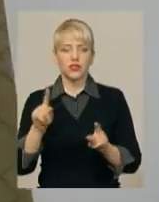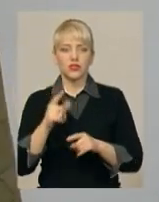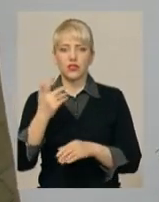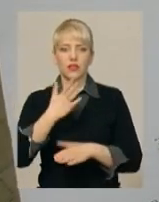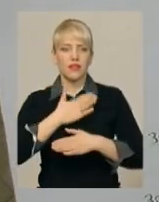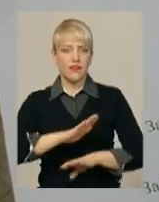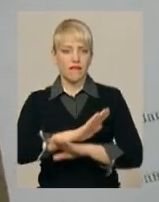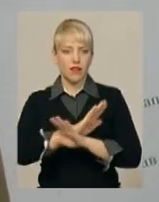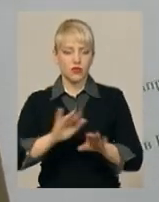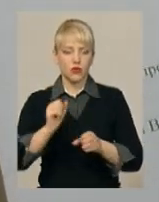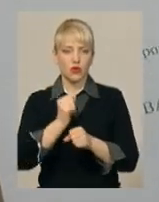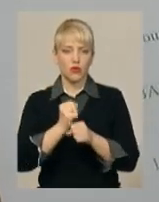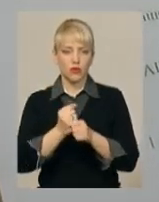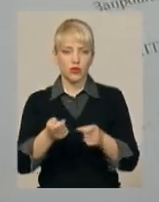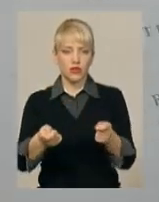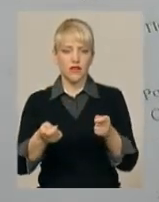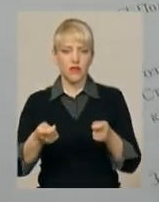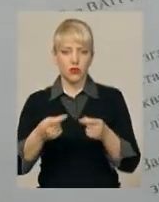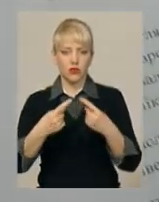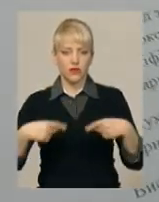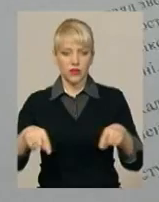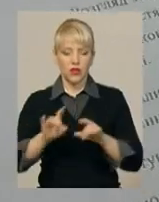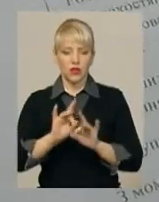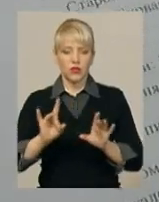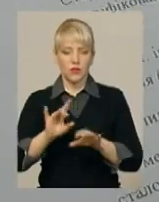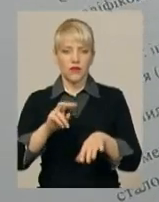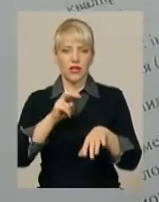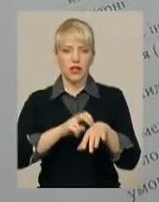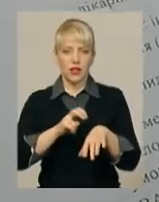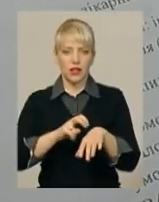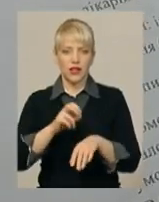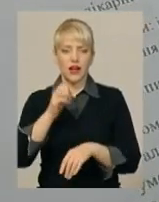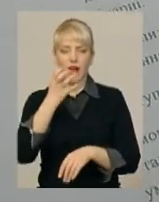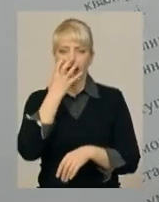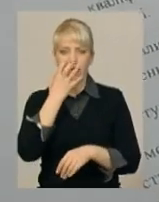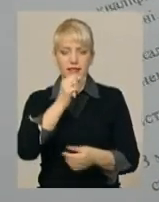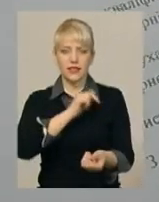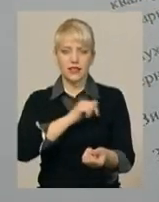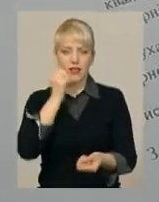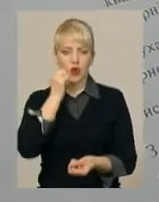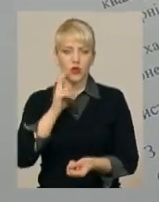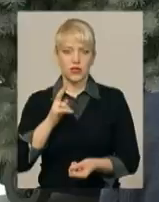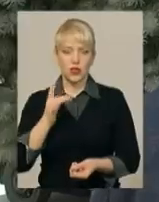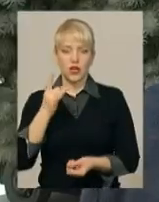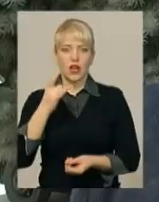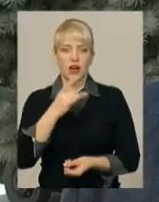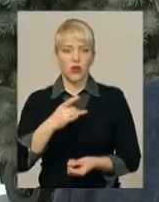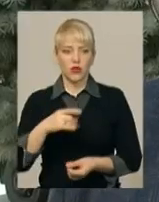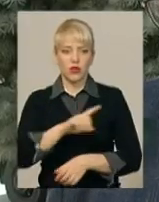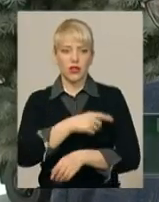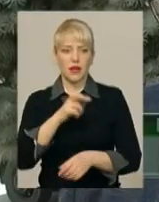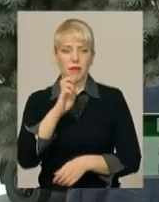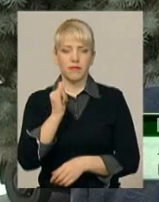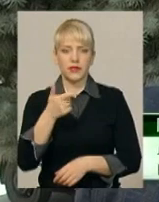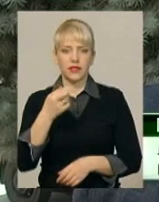влаштовує в роботі завідувачий відділенням. Розповідає лікар-анестезіолог Старокостянтинівської центральної районної лікарні Павло Бігняк. Через недолуги